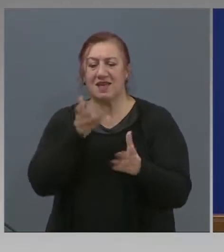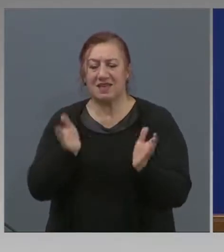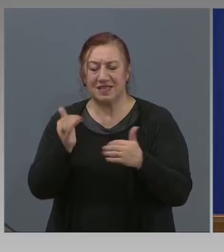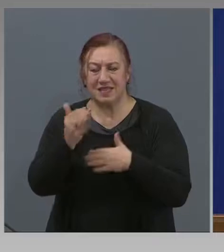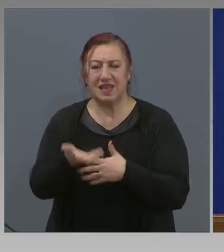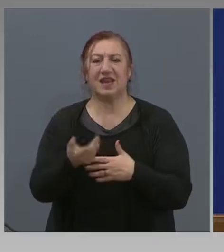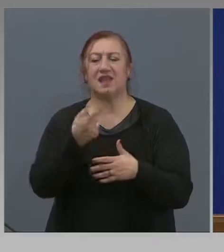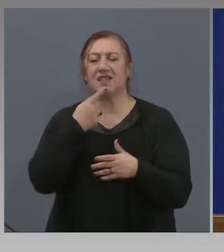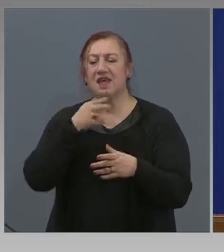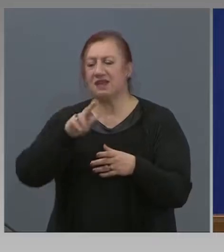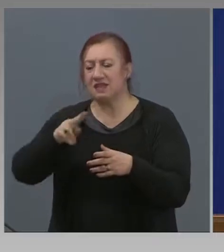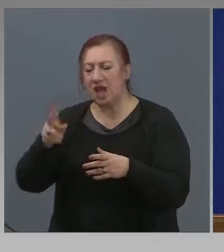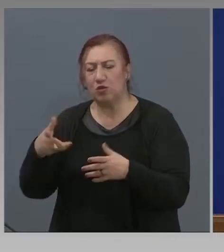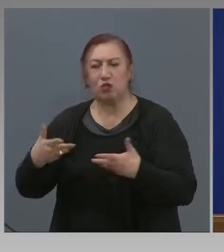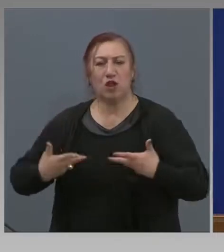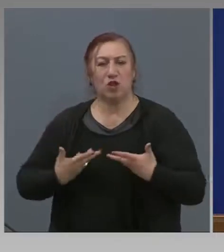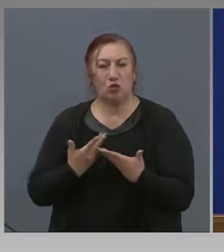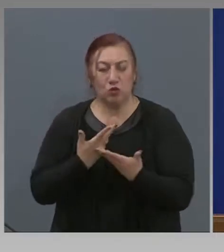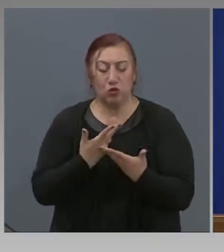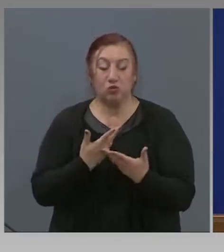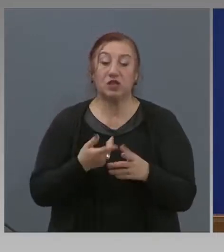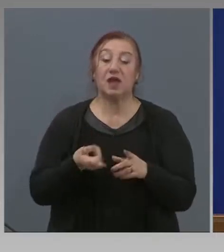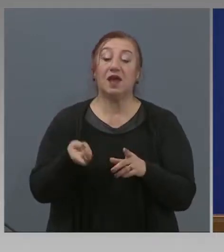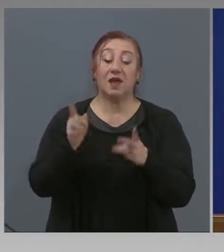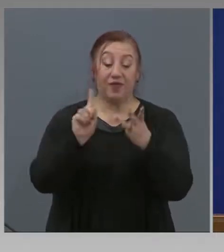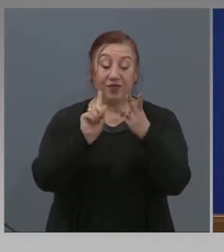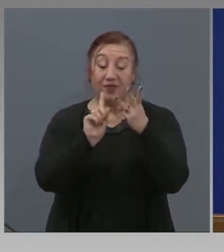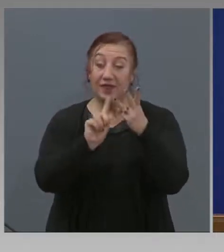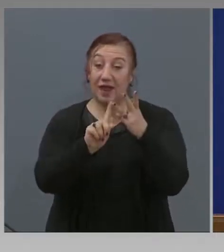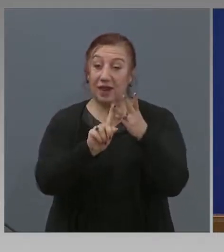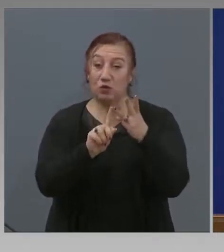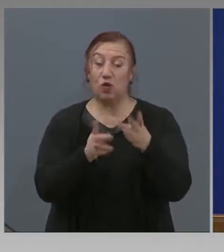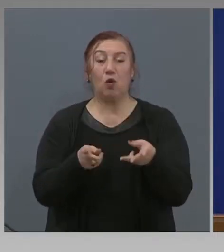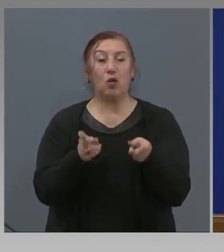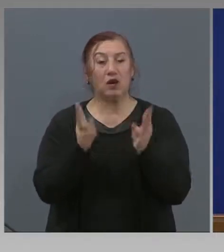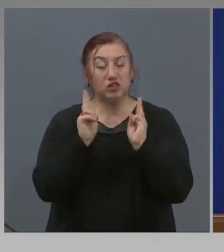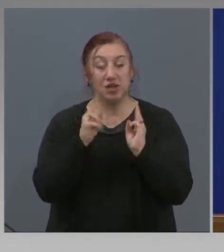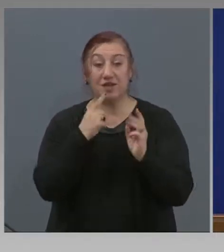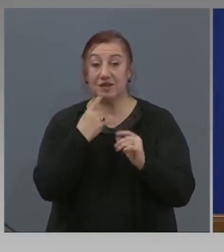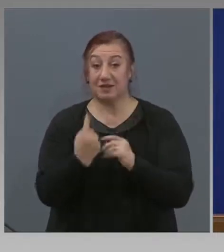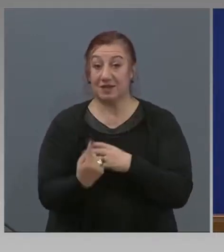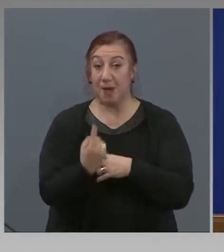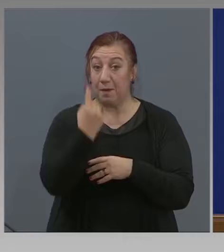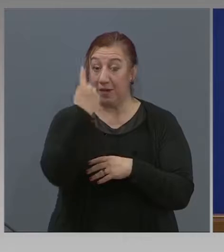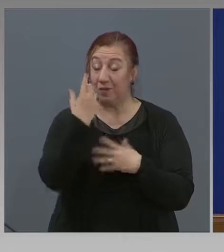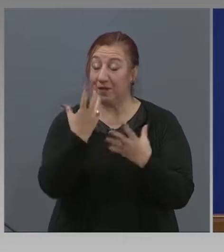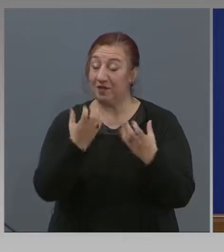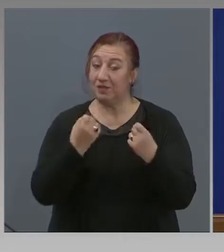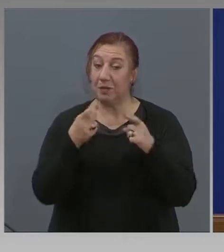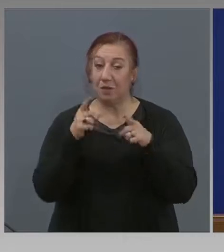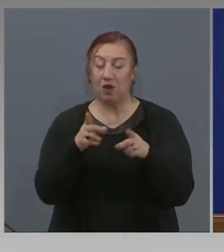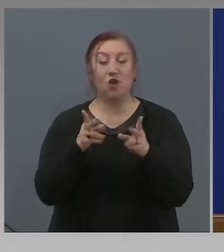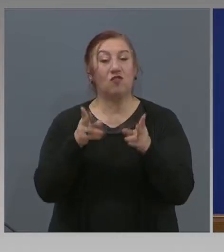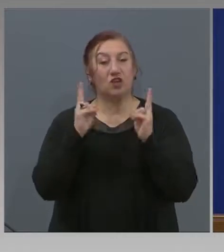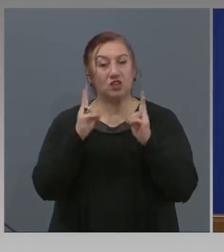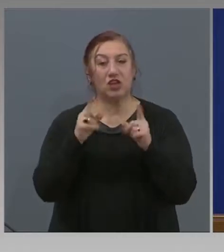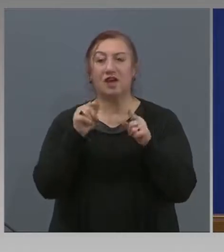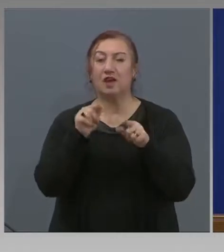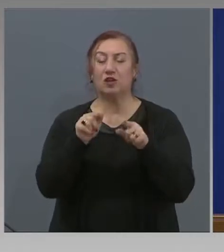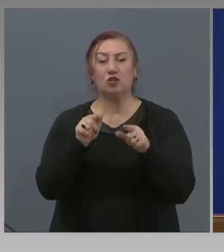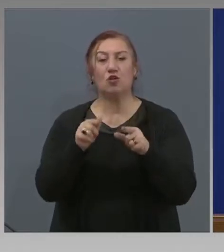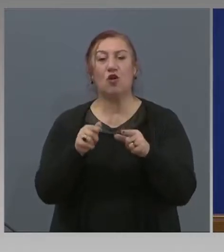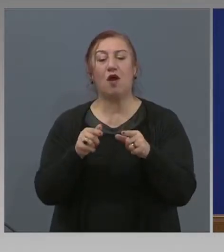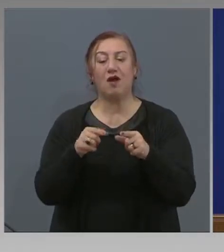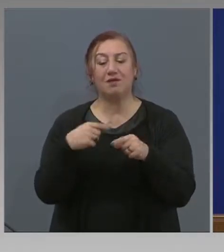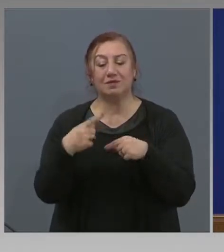за кланични пунктове. И другото решение е първо по рода си, което вземаме. Той е продукт на